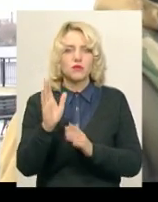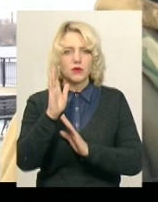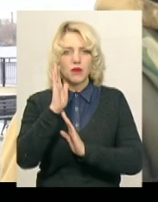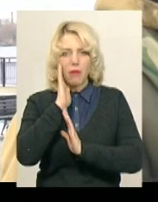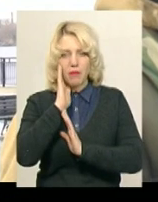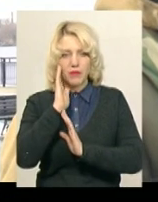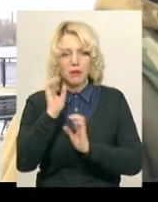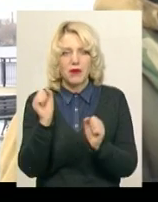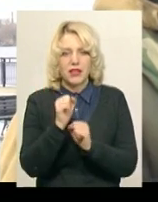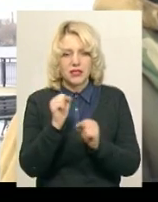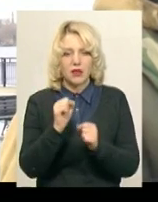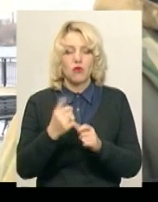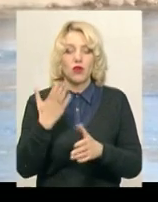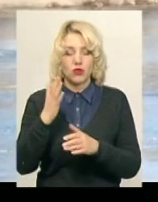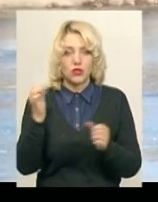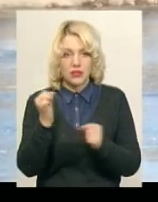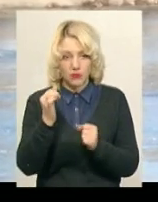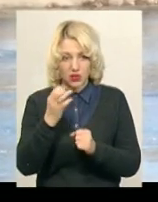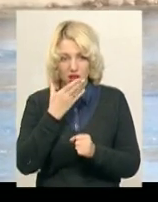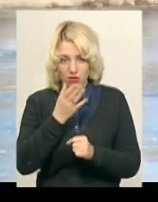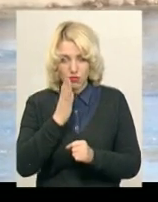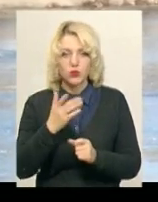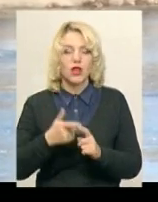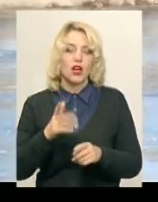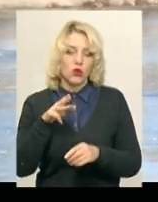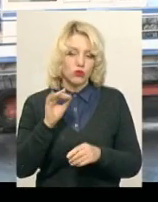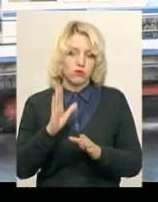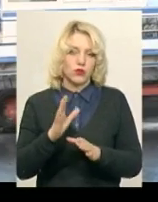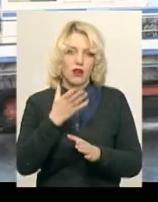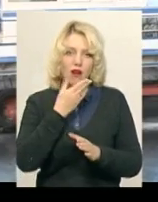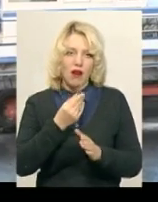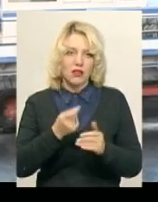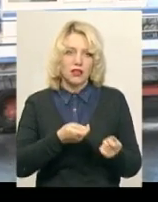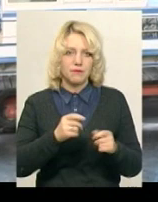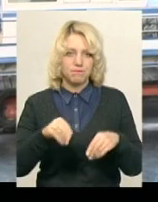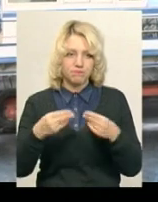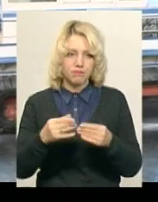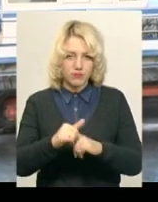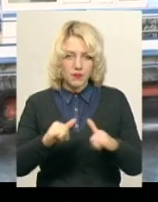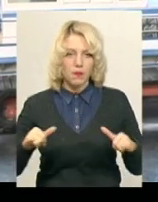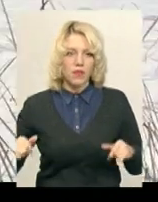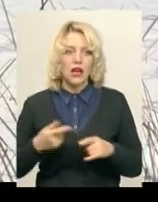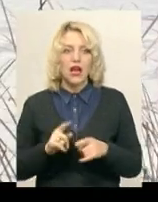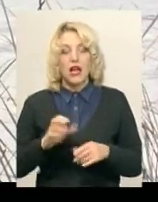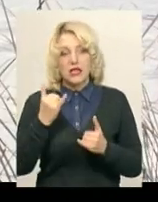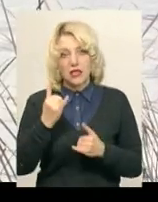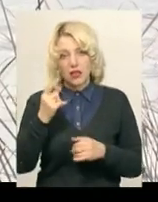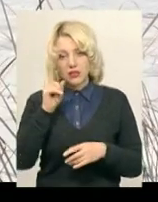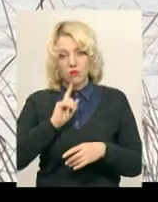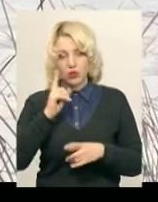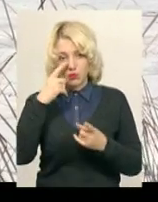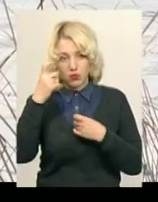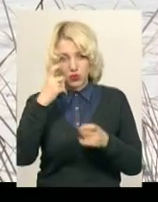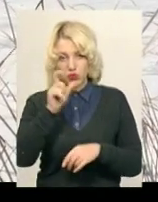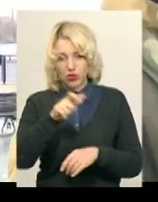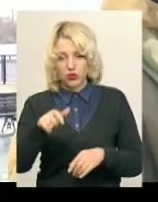вона гарно перезимує, вона тоді гарно віднереститься. Зимувальні ями для риби цього року встановили вперше. Тому рибалок поки що попереджають, каже Андрій Полудняк.